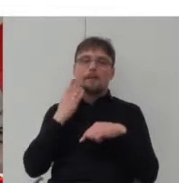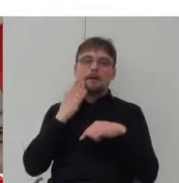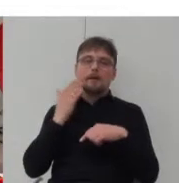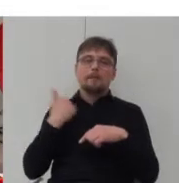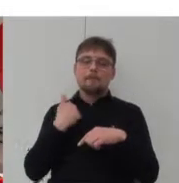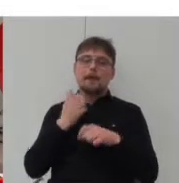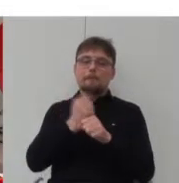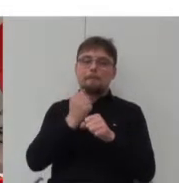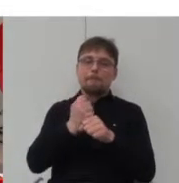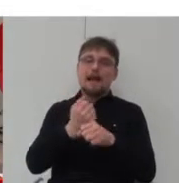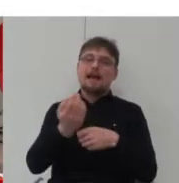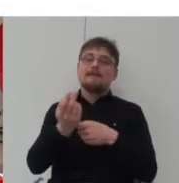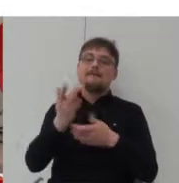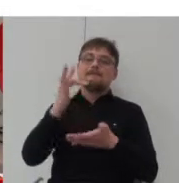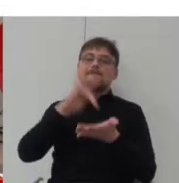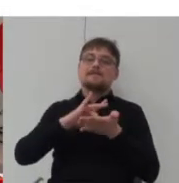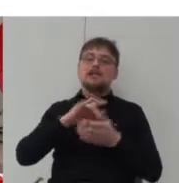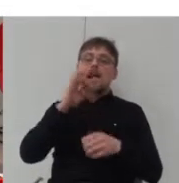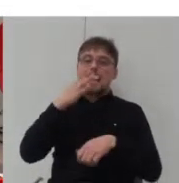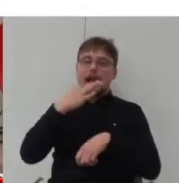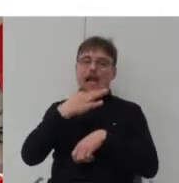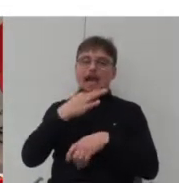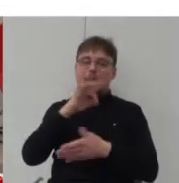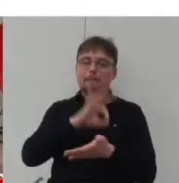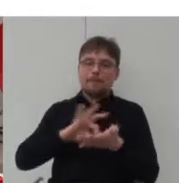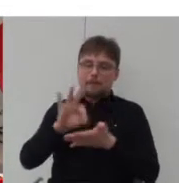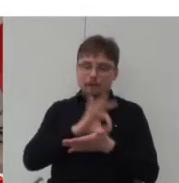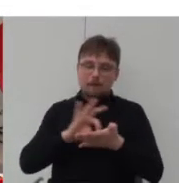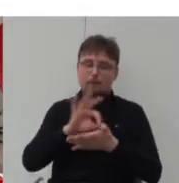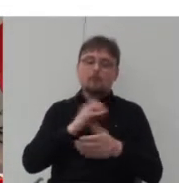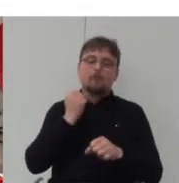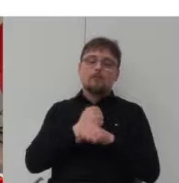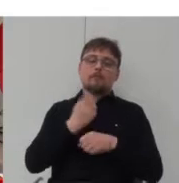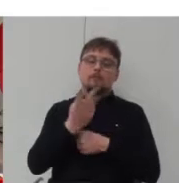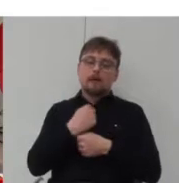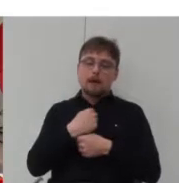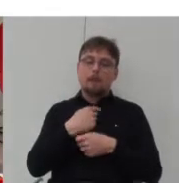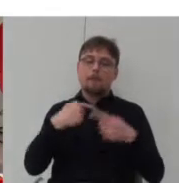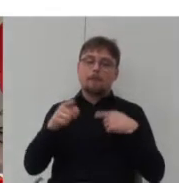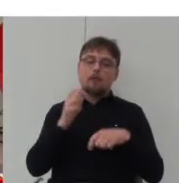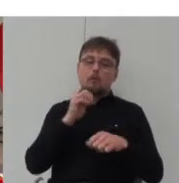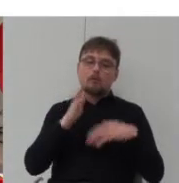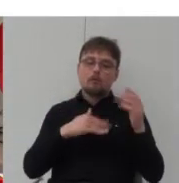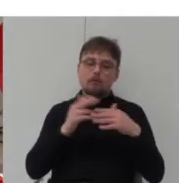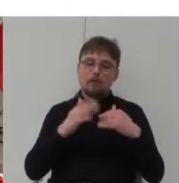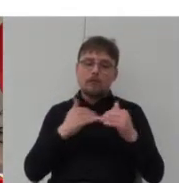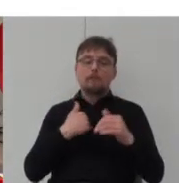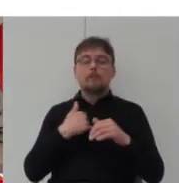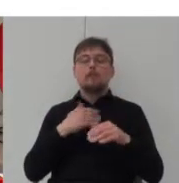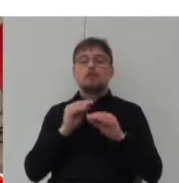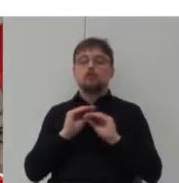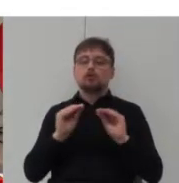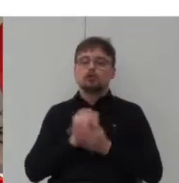miasto przez gminę po budowie mieli także odbyć szkolenia i być zatrudnieni jako